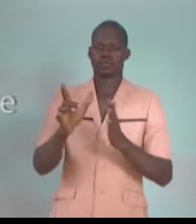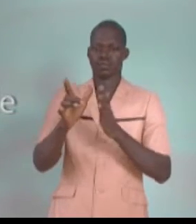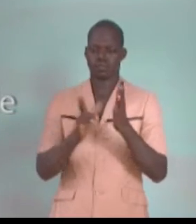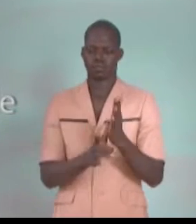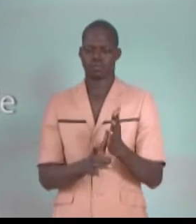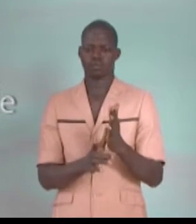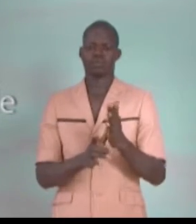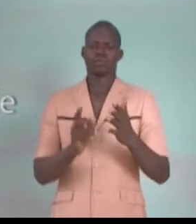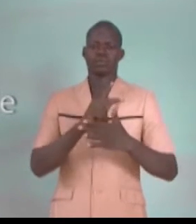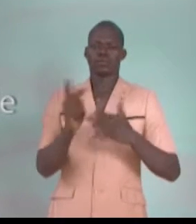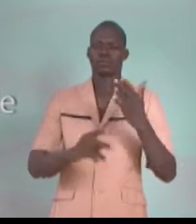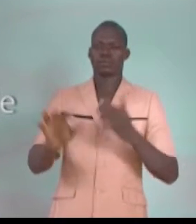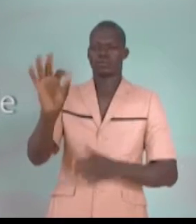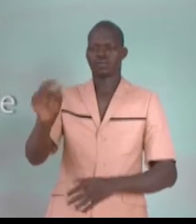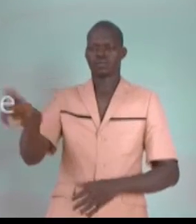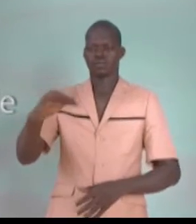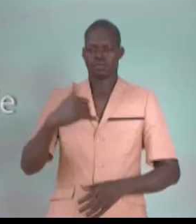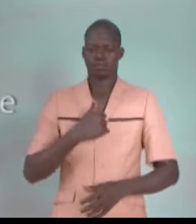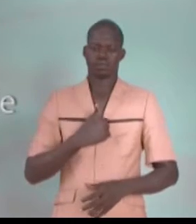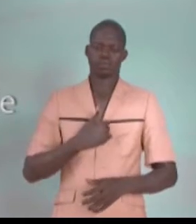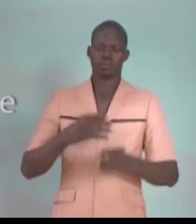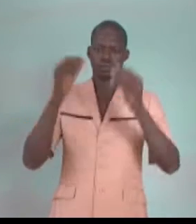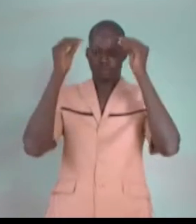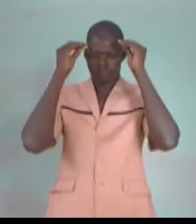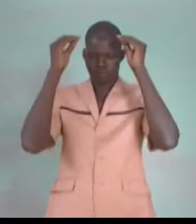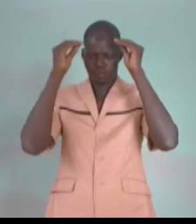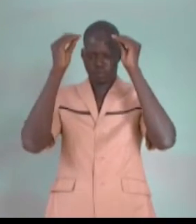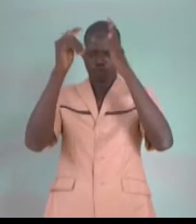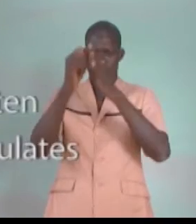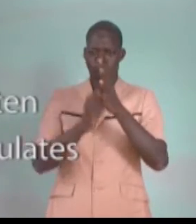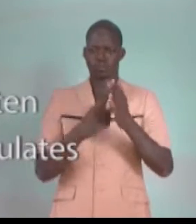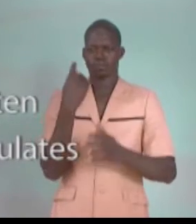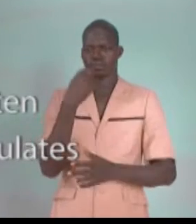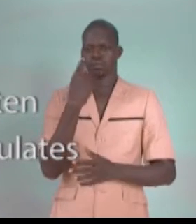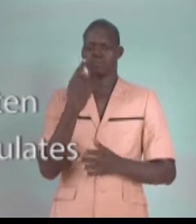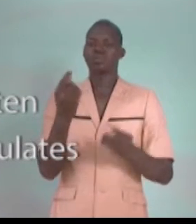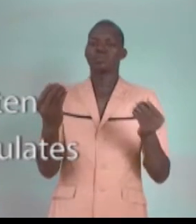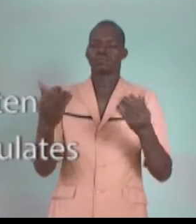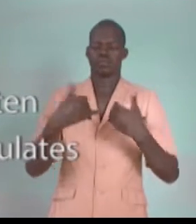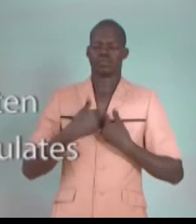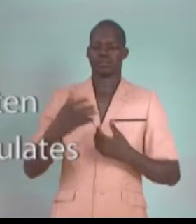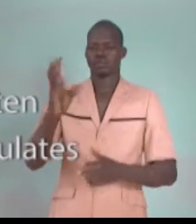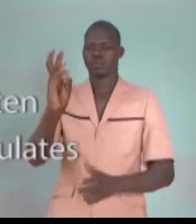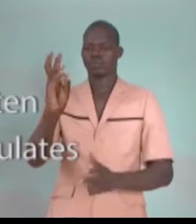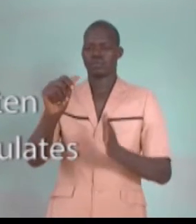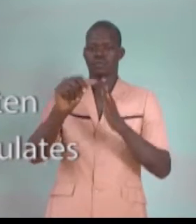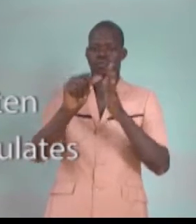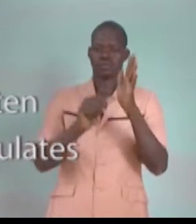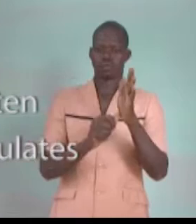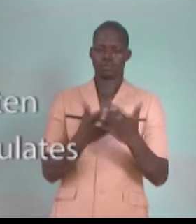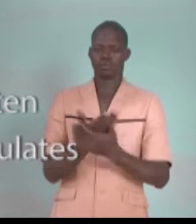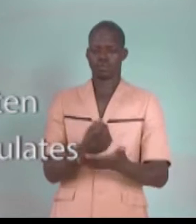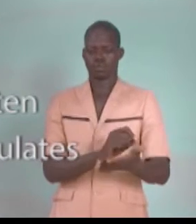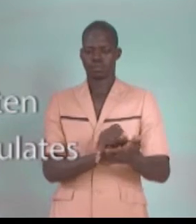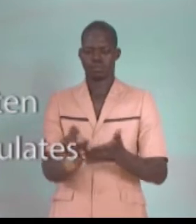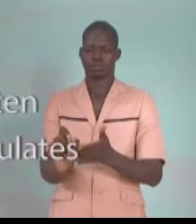Et parmi les neuf, vous avez l'éducation où il y a six articles bien